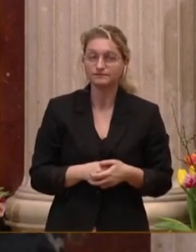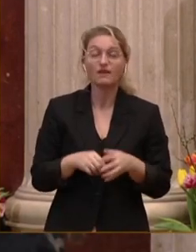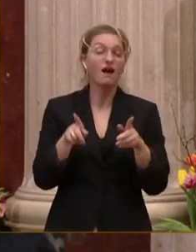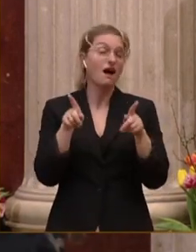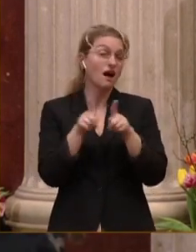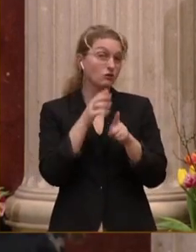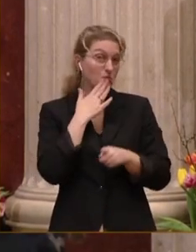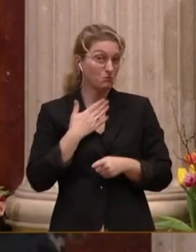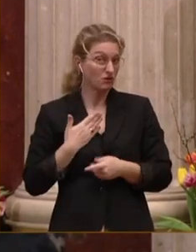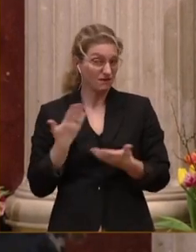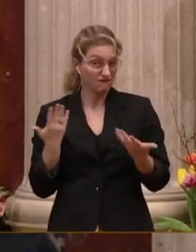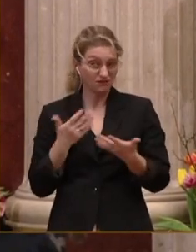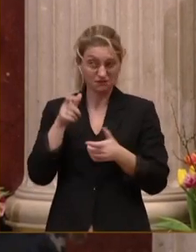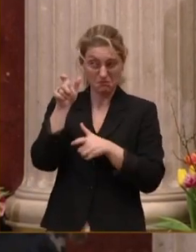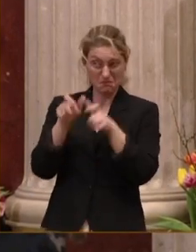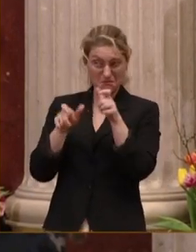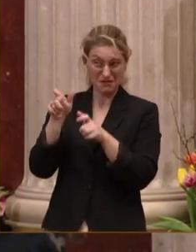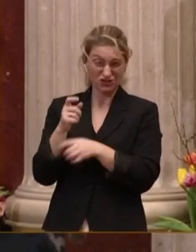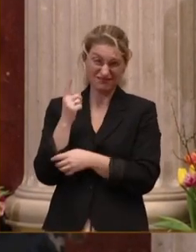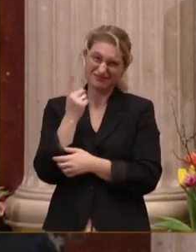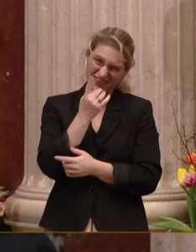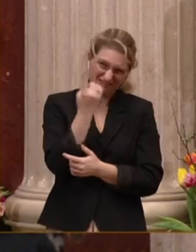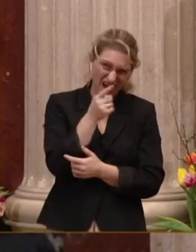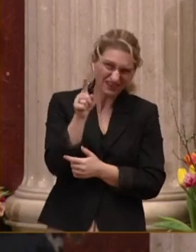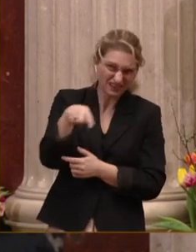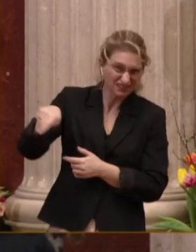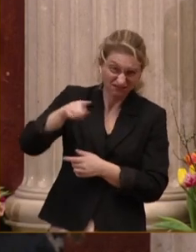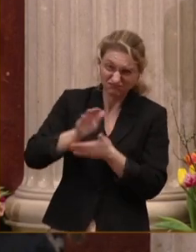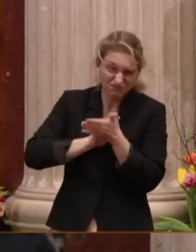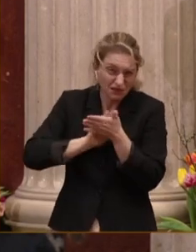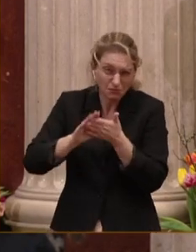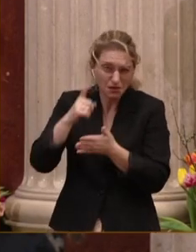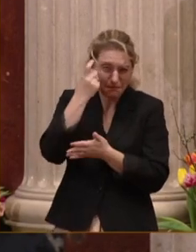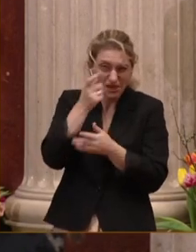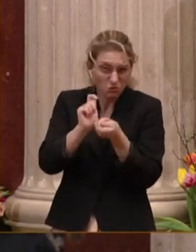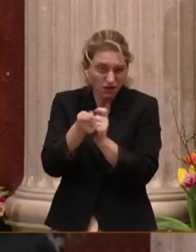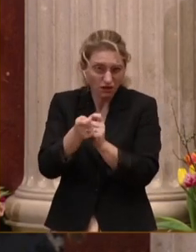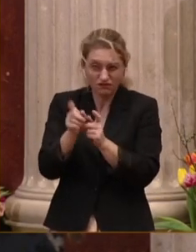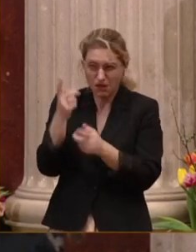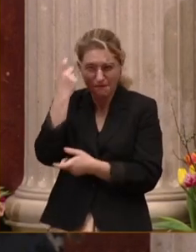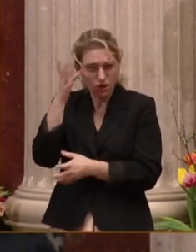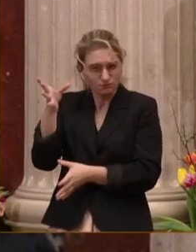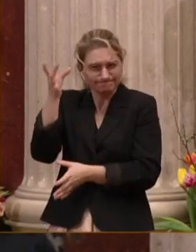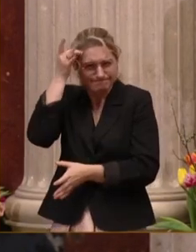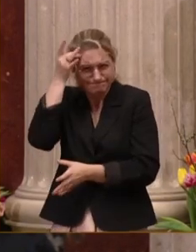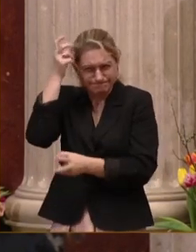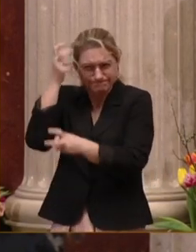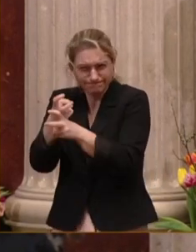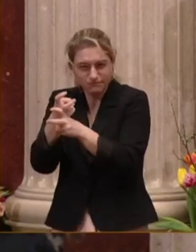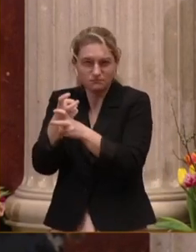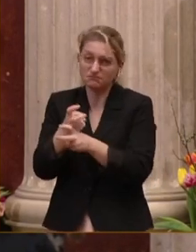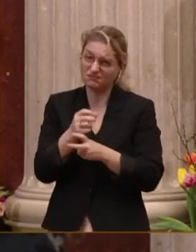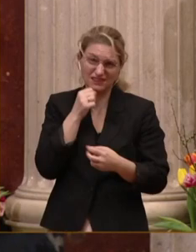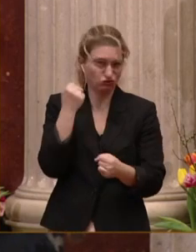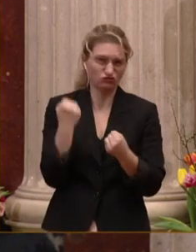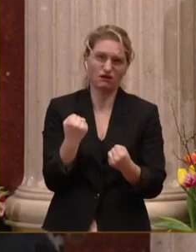warnen, die niemals ihre Meinung ändern. Das ist keine Stärke. Das ist eine Schwäche. Denn die Welt dreht sich